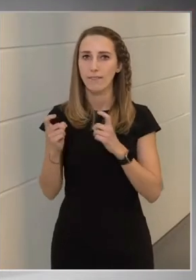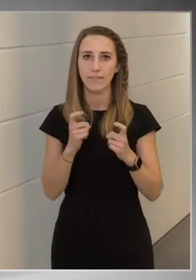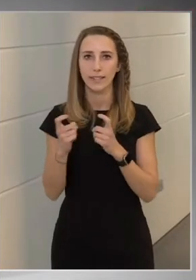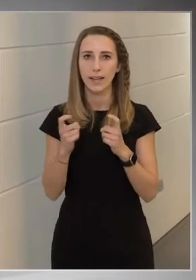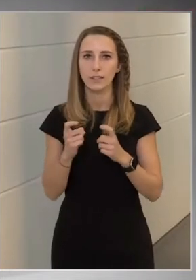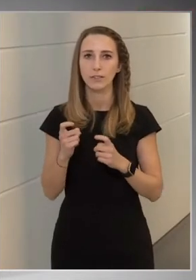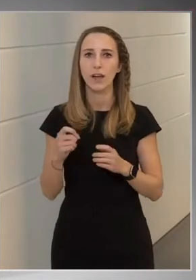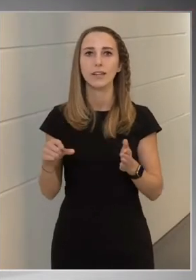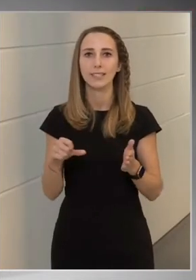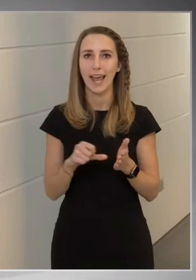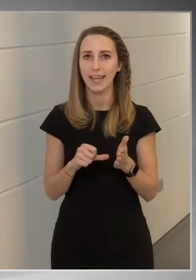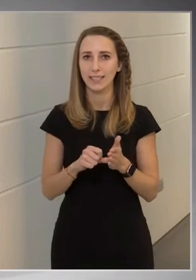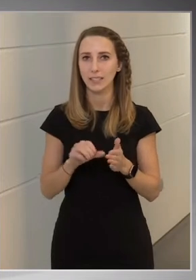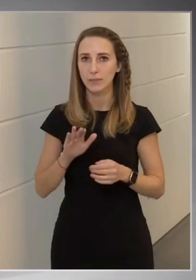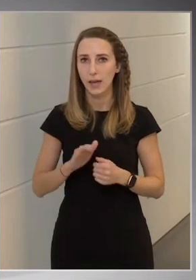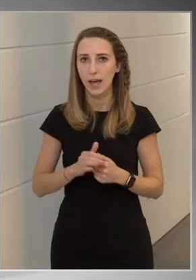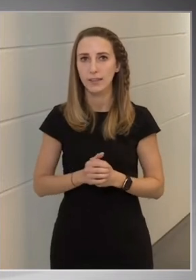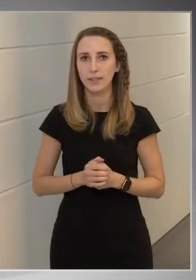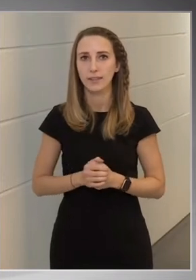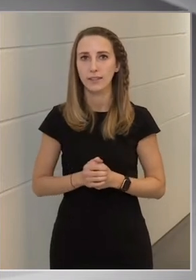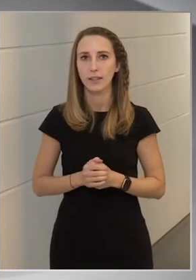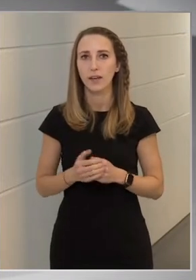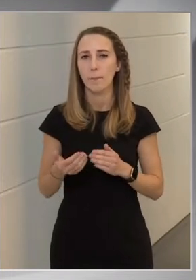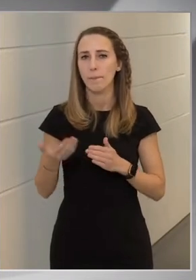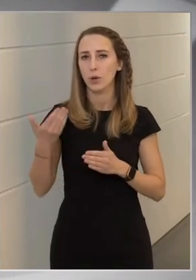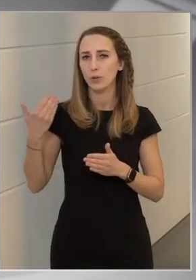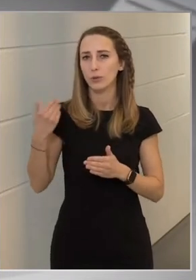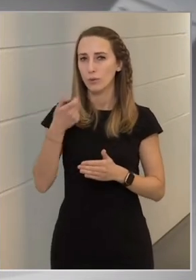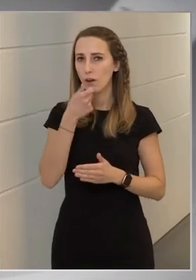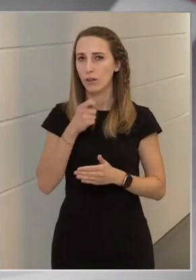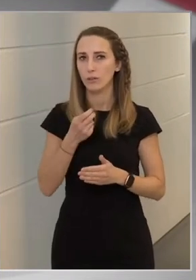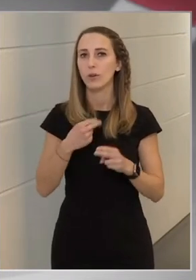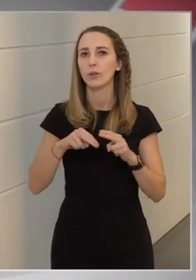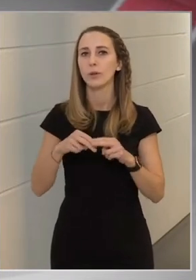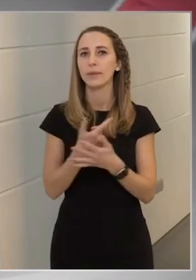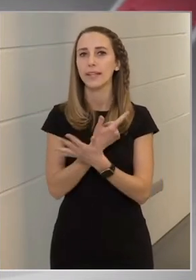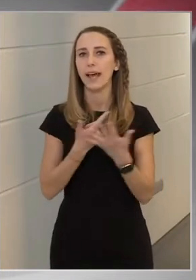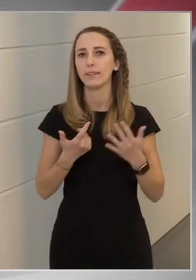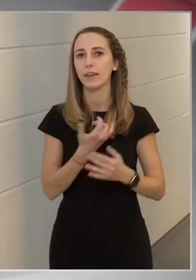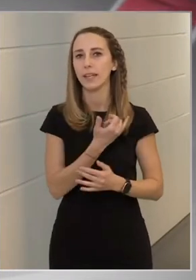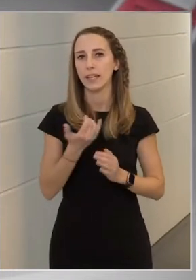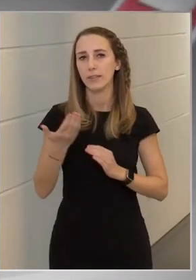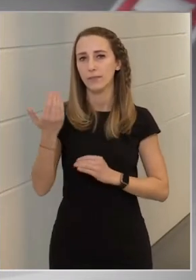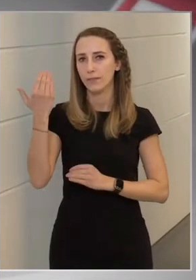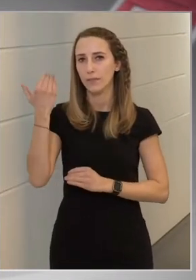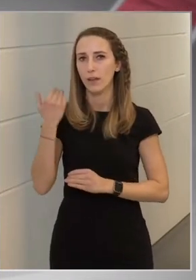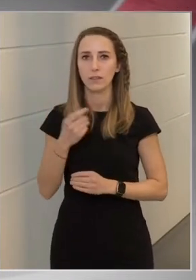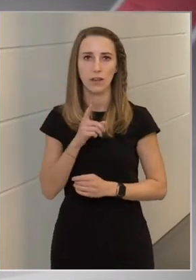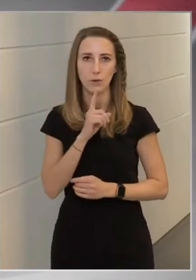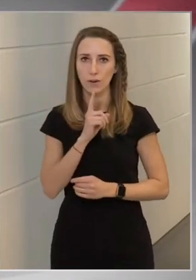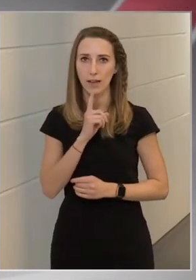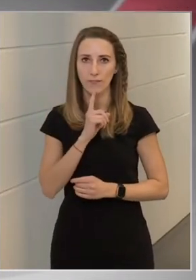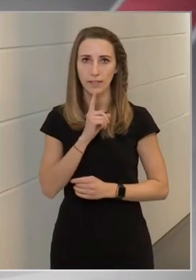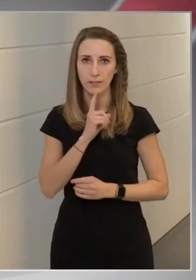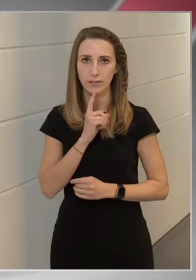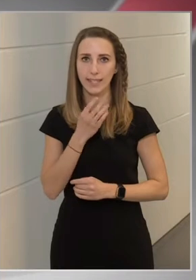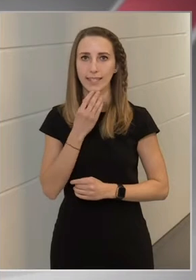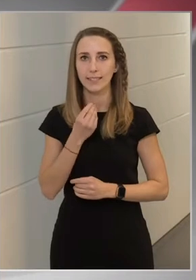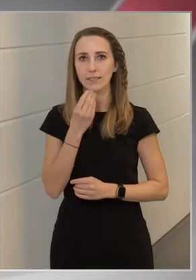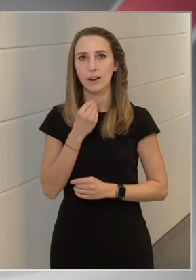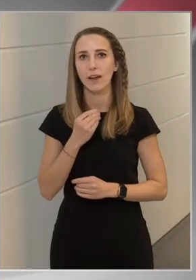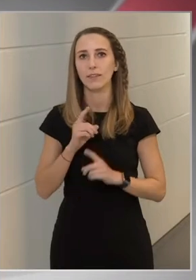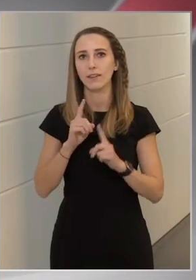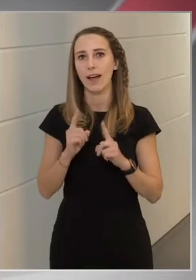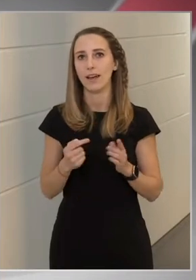hogy mondjuk az ENSZ-ben a mögöttünk hagyott több mint 70 évben nagyon kevés Izrael